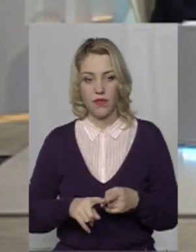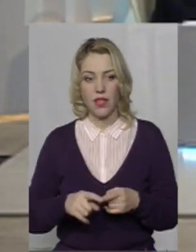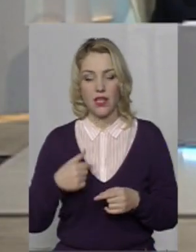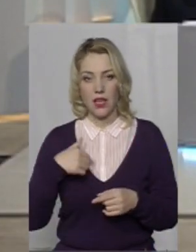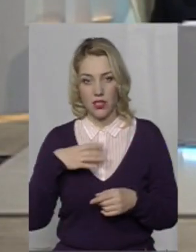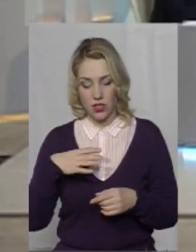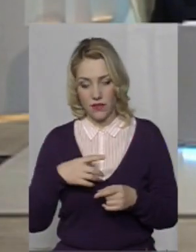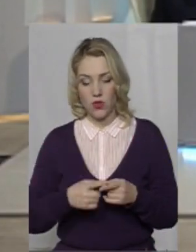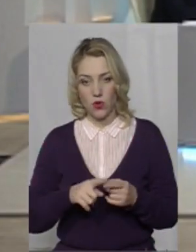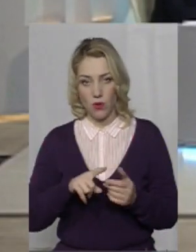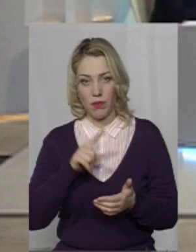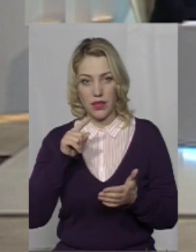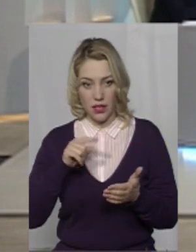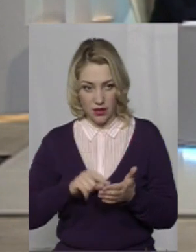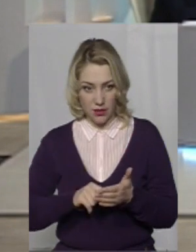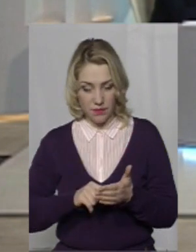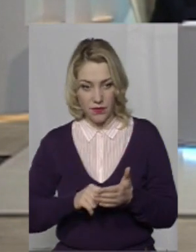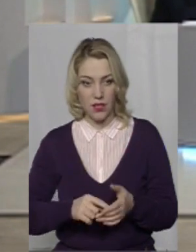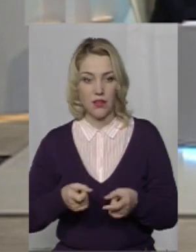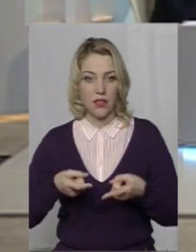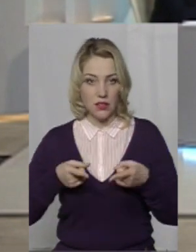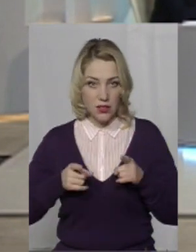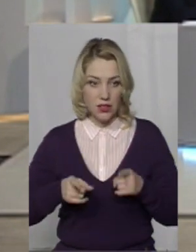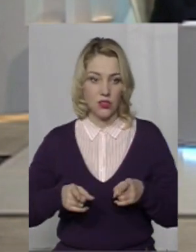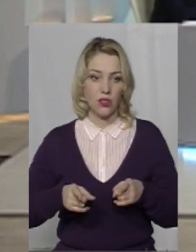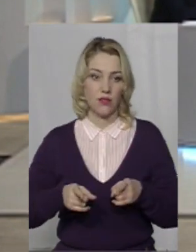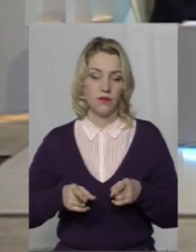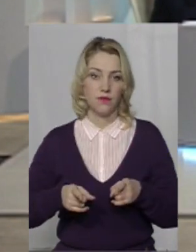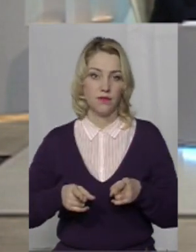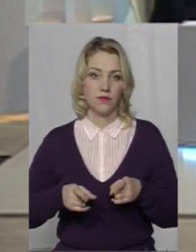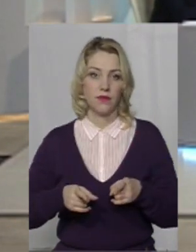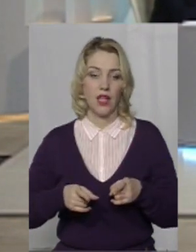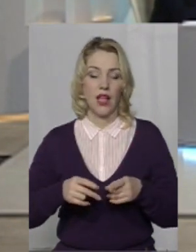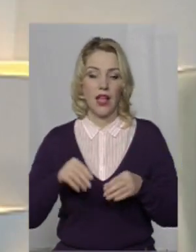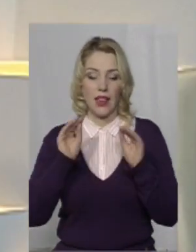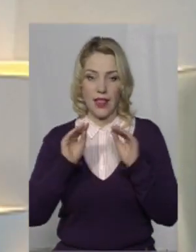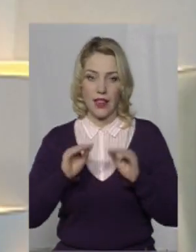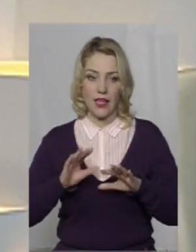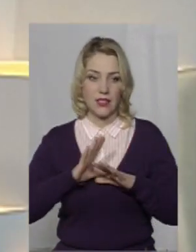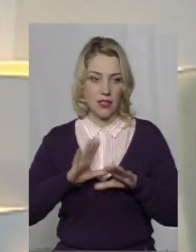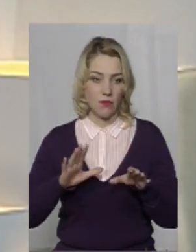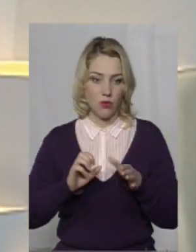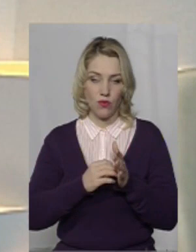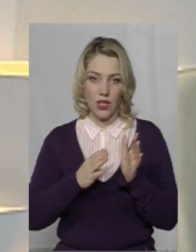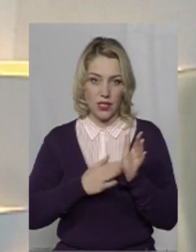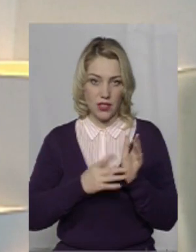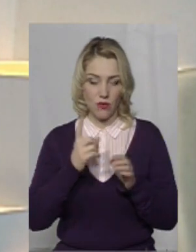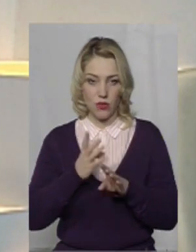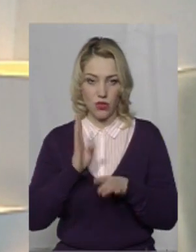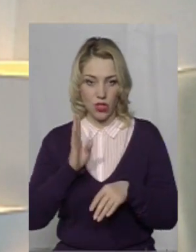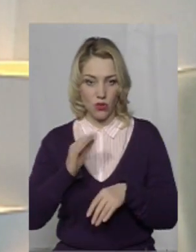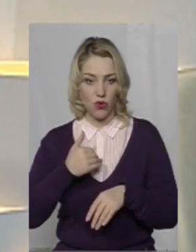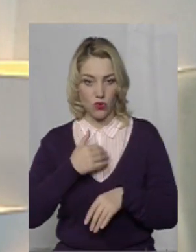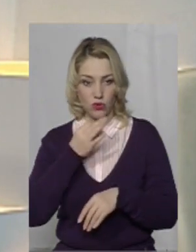Я, мабуть, чекав цього запитання. Дійсно, декларації не було вказано. В першу чергу,